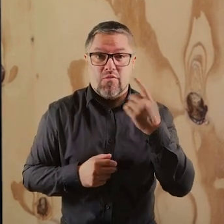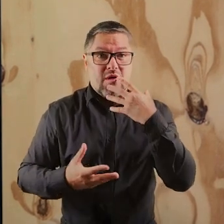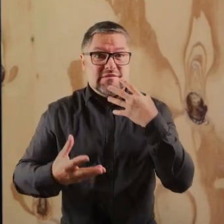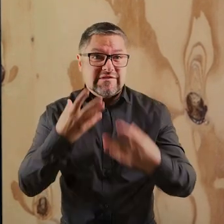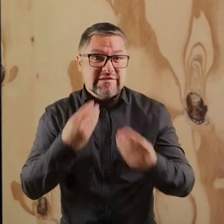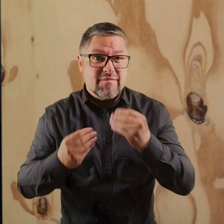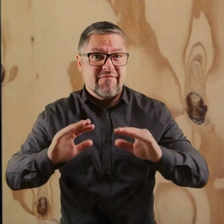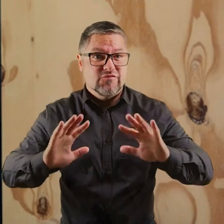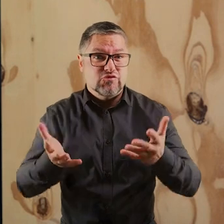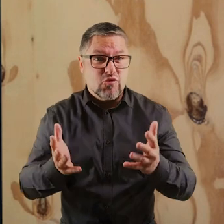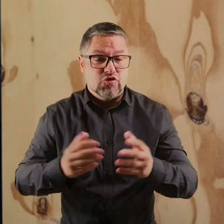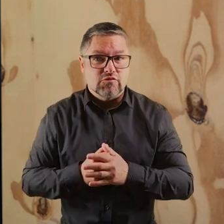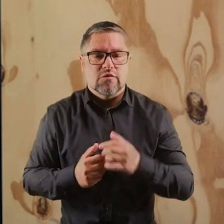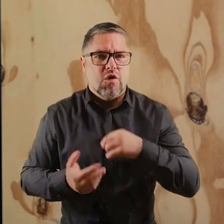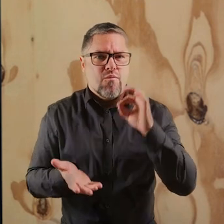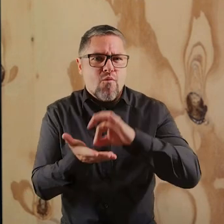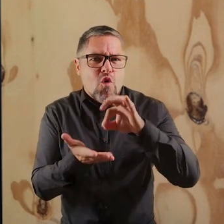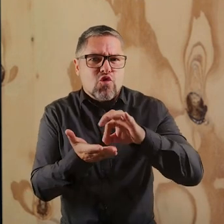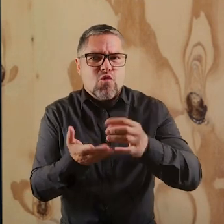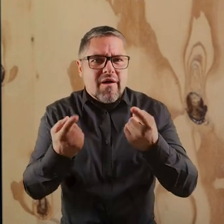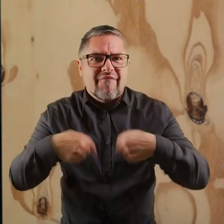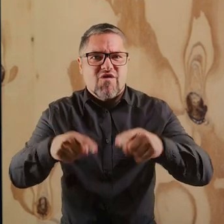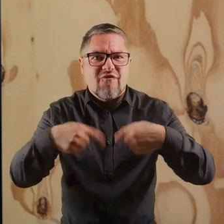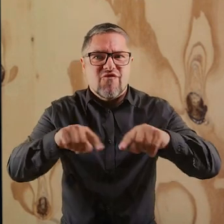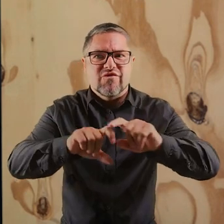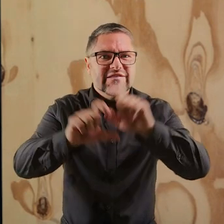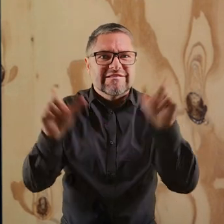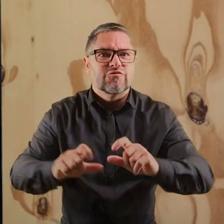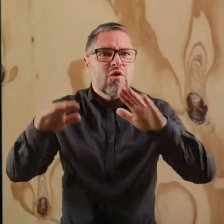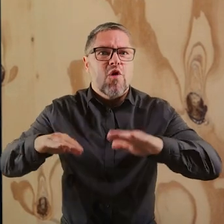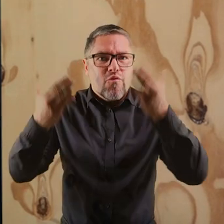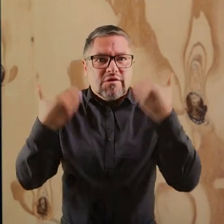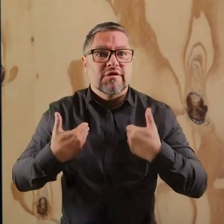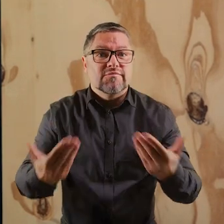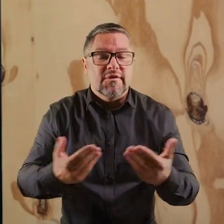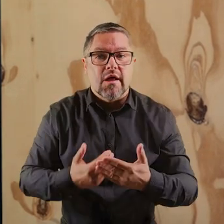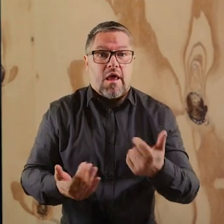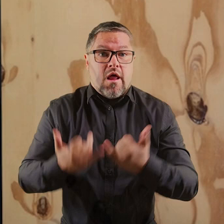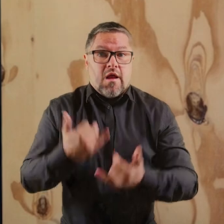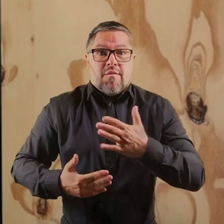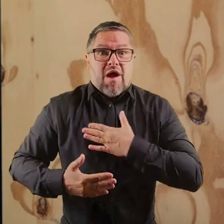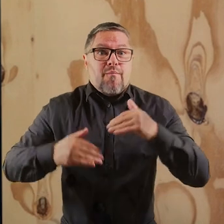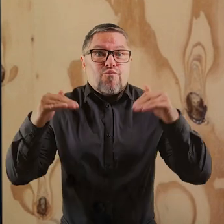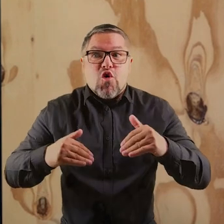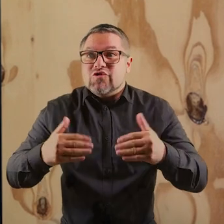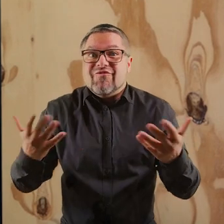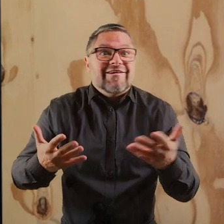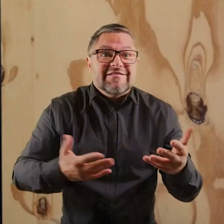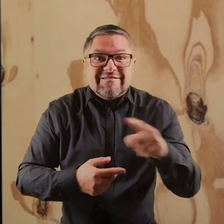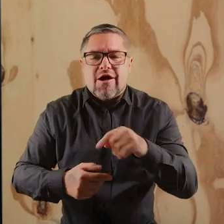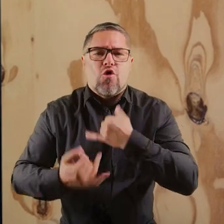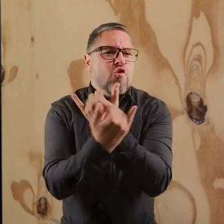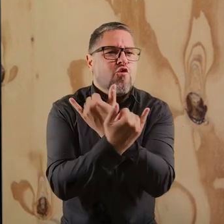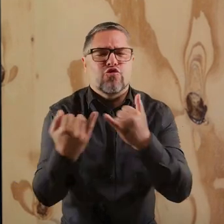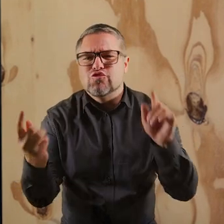i go realizowaliśmy przez ten cały czas. Mianowicie tam, gdzie było możliwe, różne